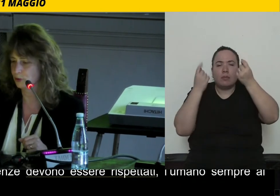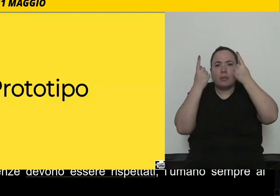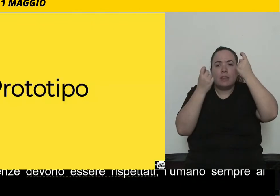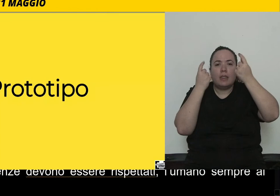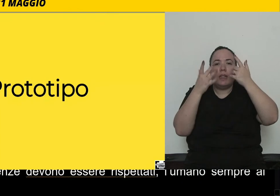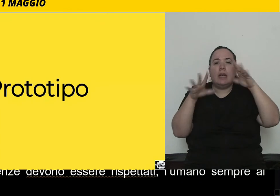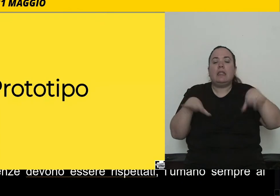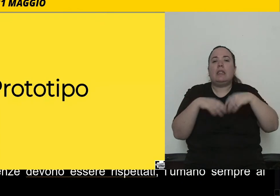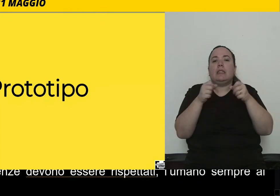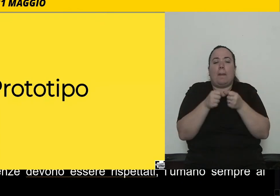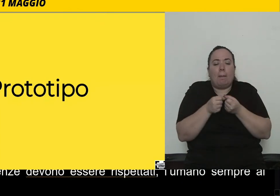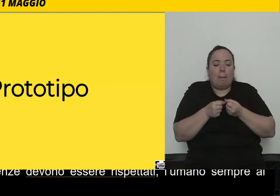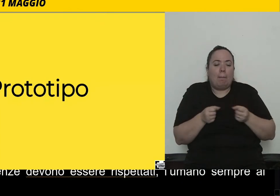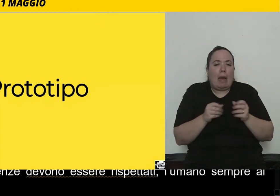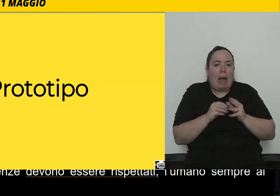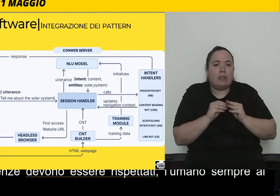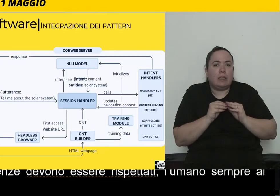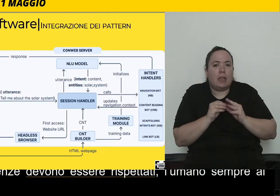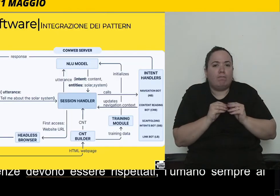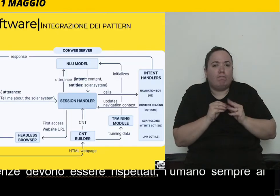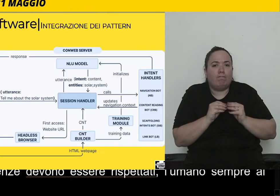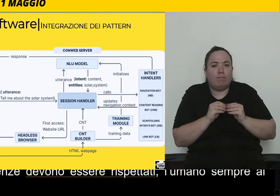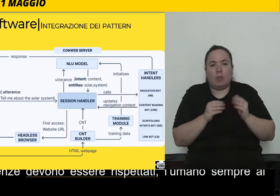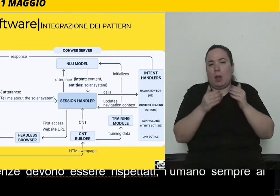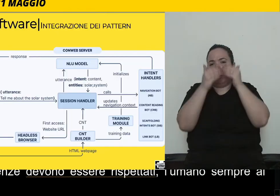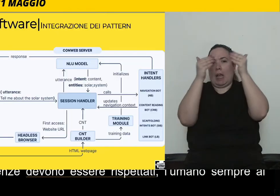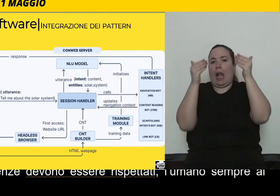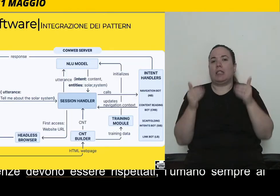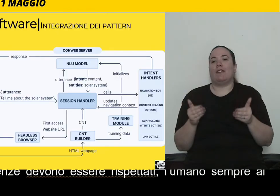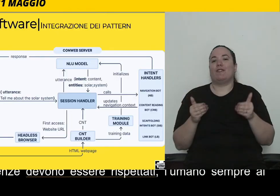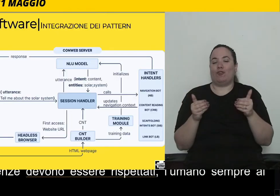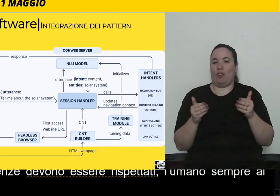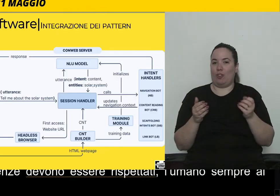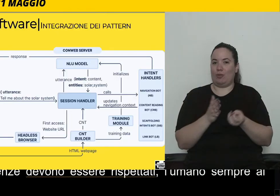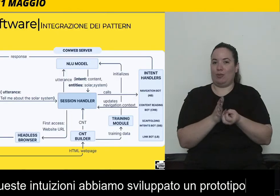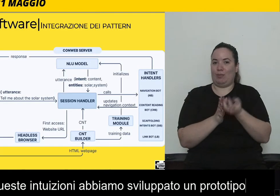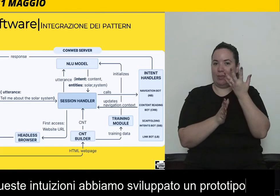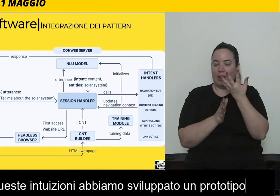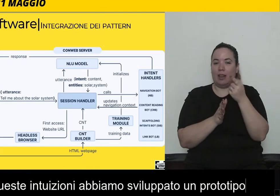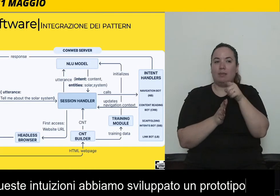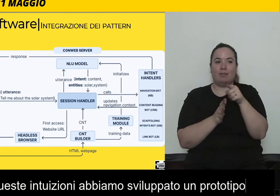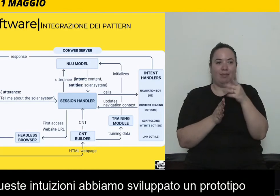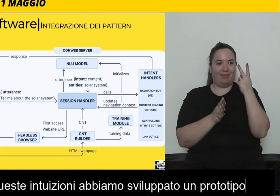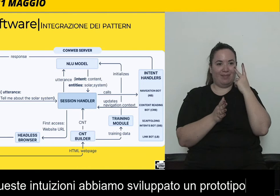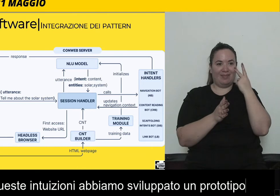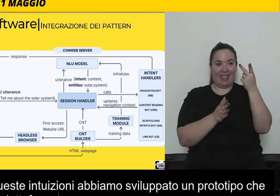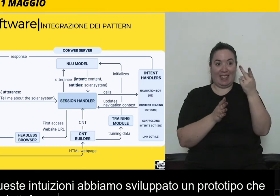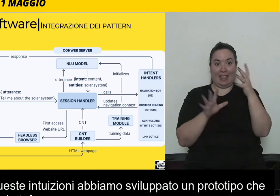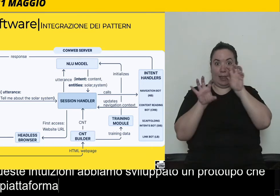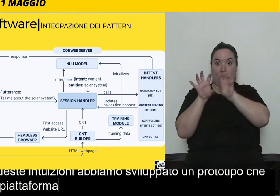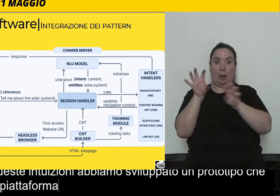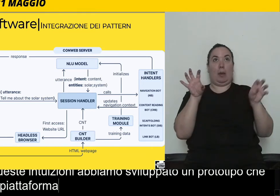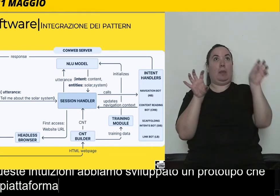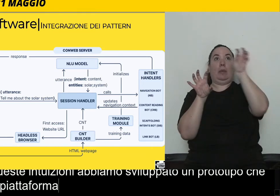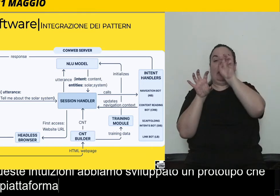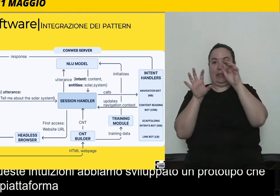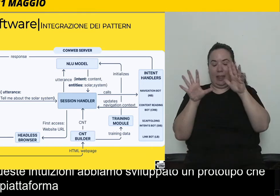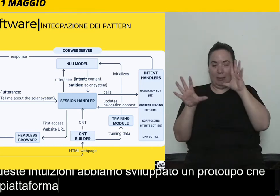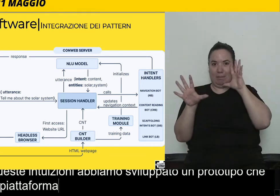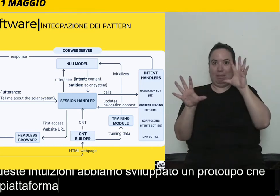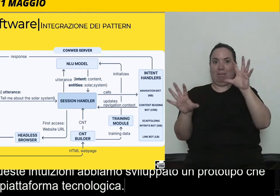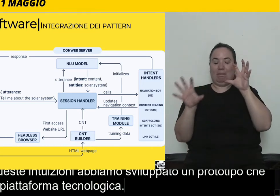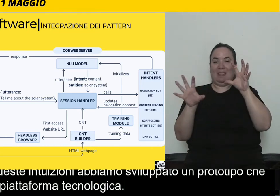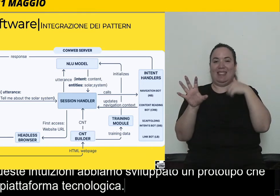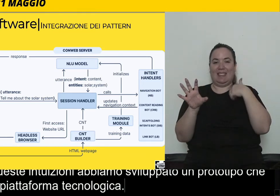sviluppo di un prototipo che si basa su una piattaforma tecnologica. Questo schema è un po' spaventa, mi rendo conto, non lo